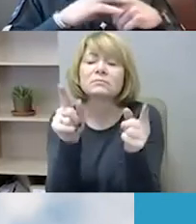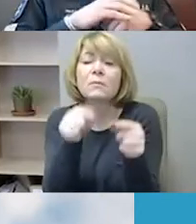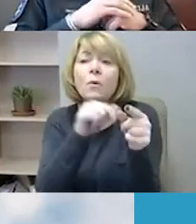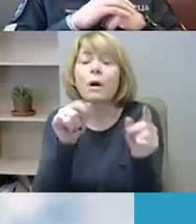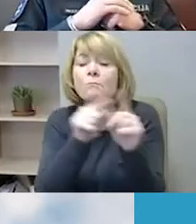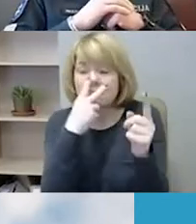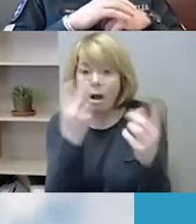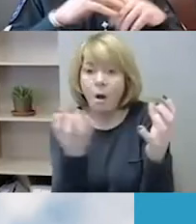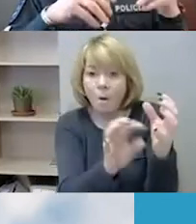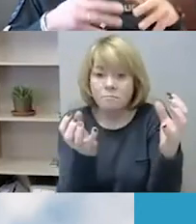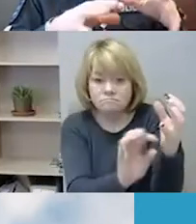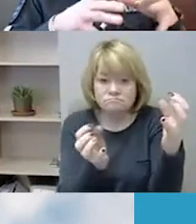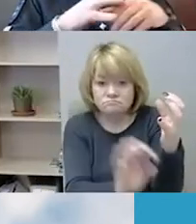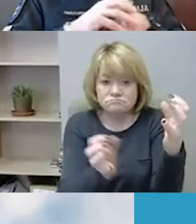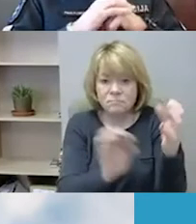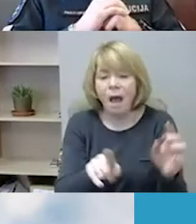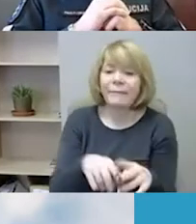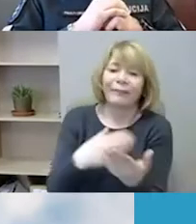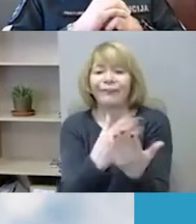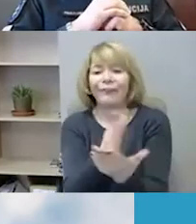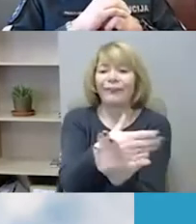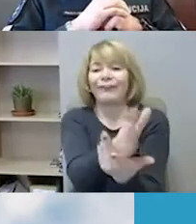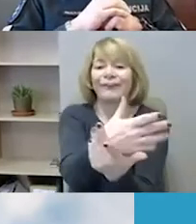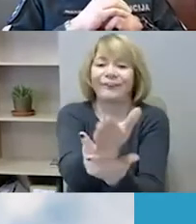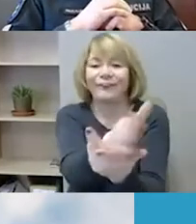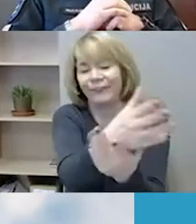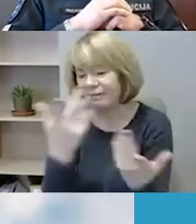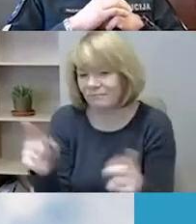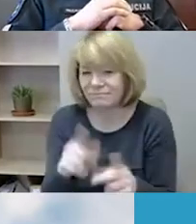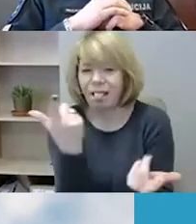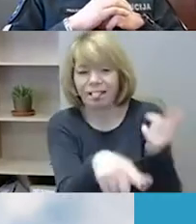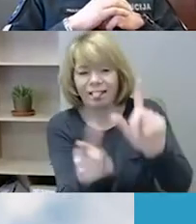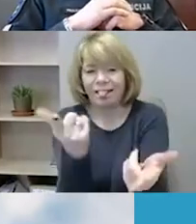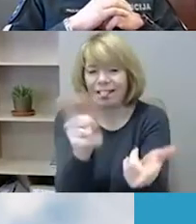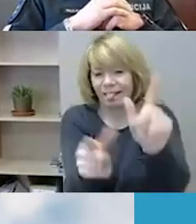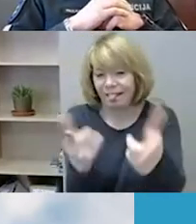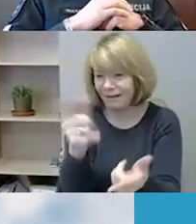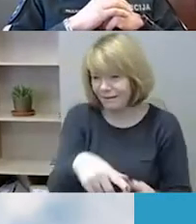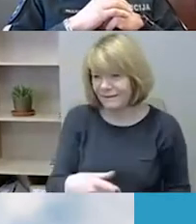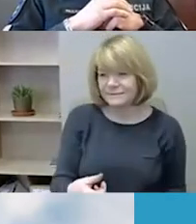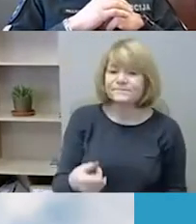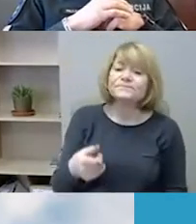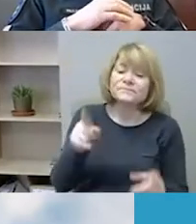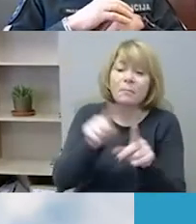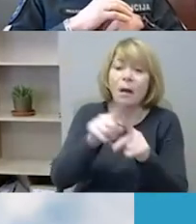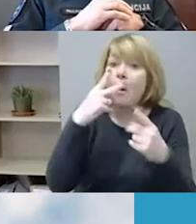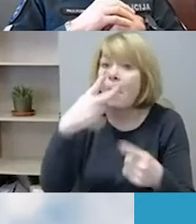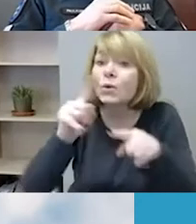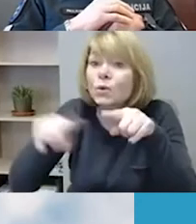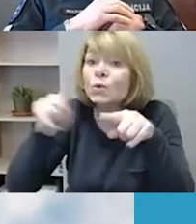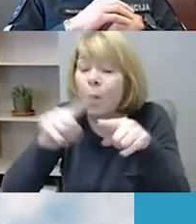kaip aš minėjau, varijuoja šalia tų raudonųjų linijų. Ir čia galbūt ta prevencija, kuomet mūsų tas